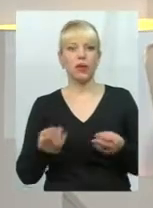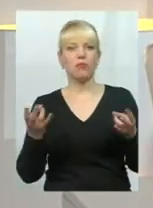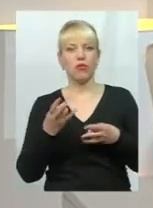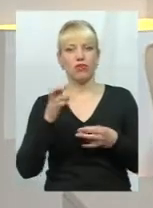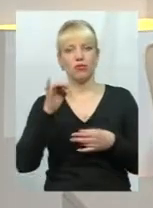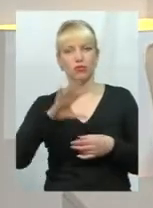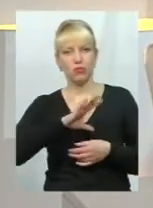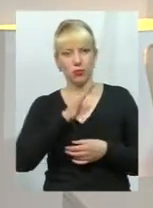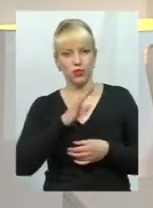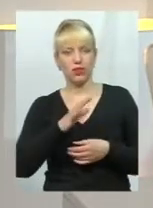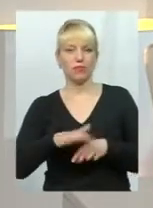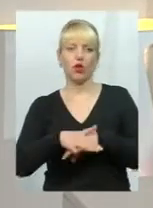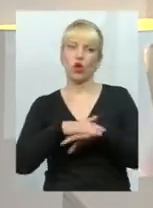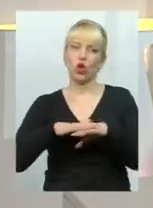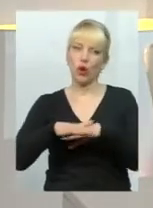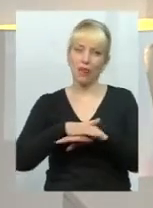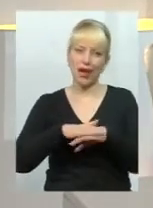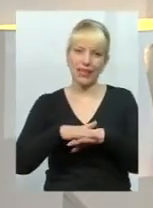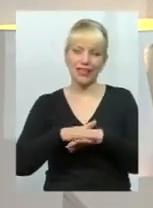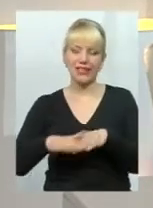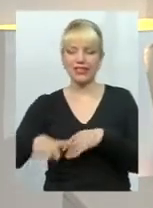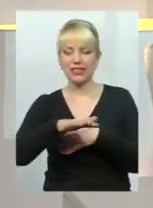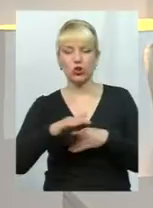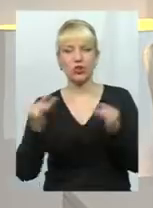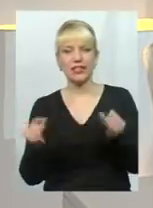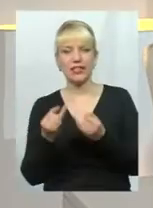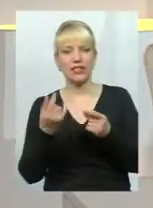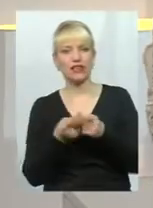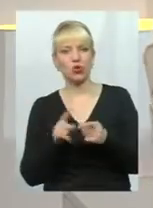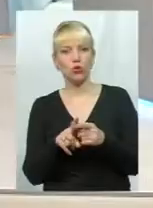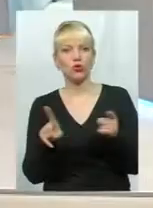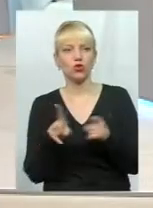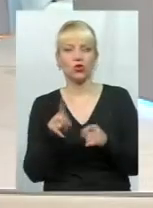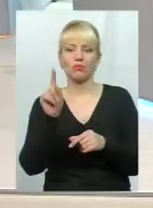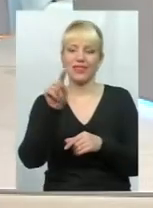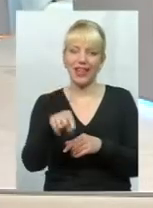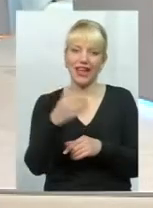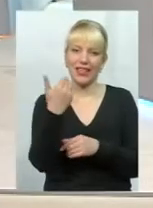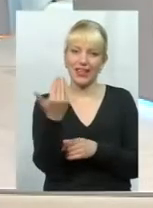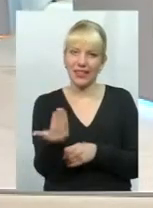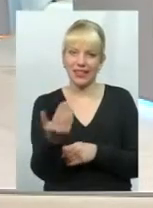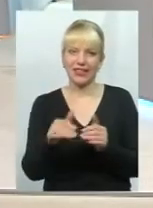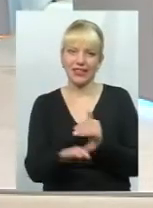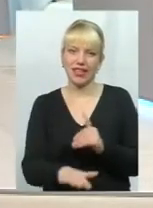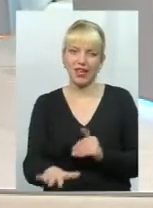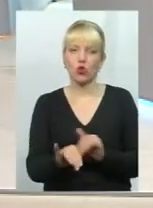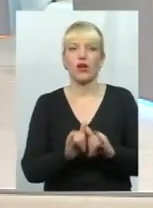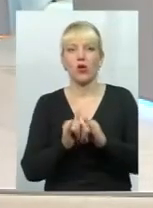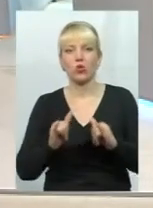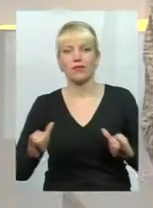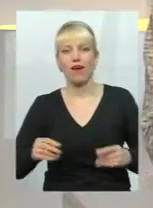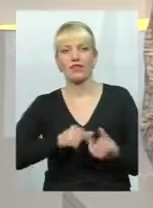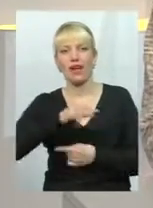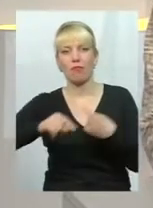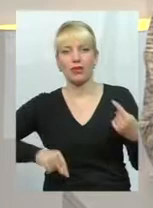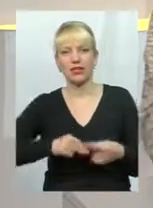бути громади, території зацікавлені в тому, щоб саме на їхніх територіях розвивався бізнес і